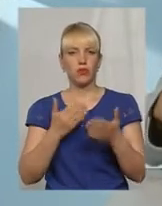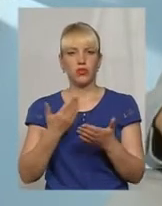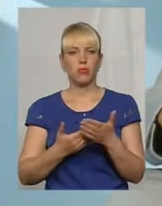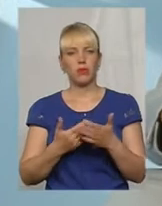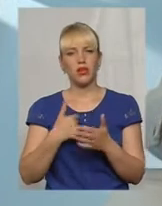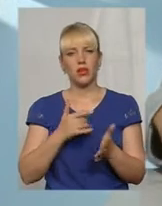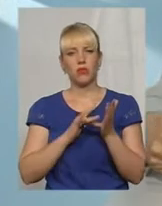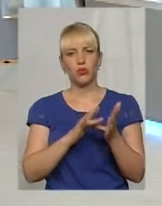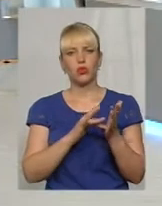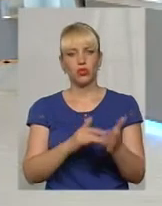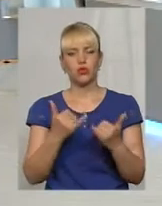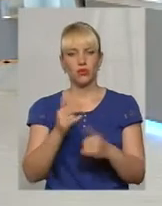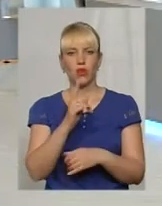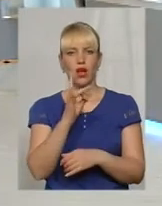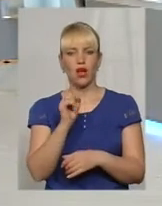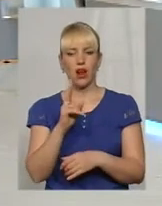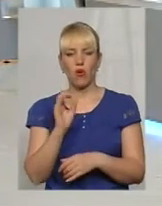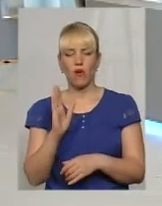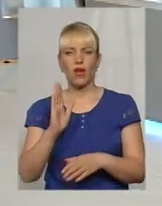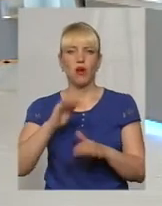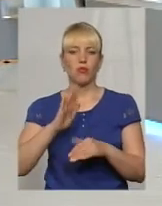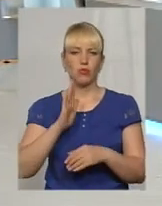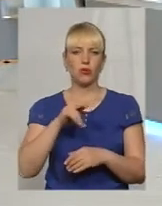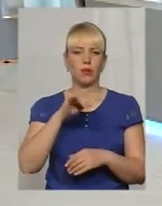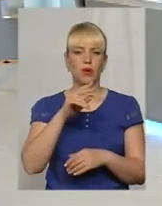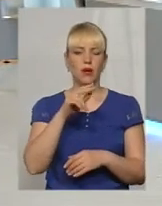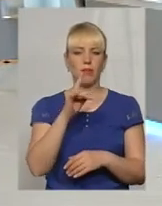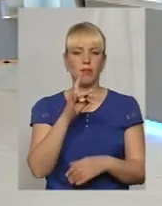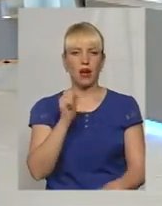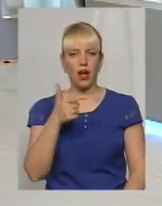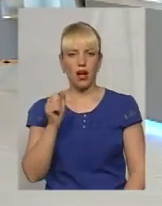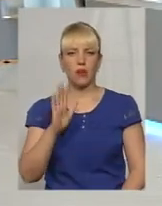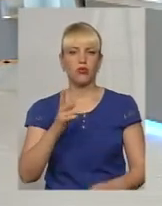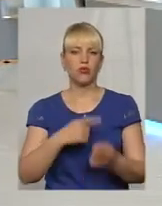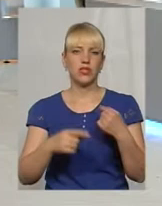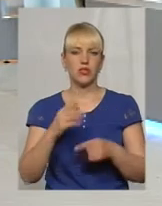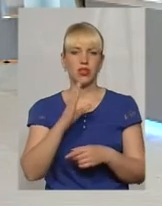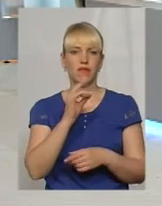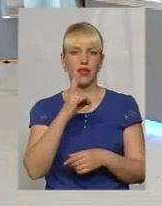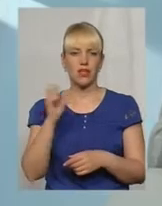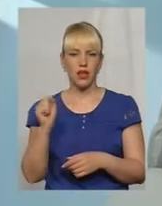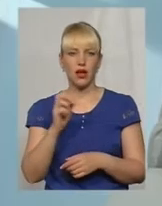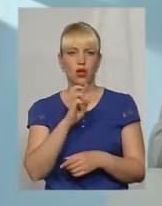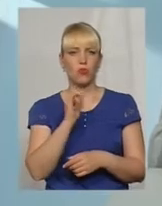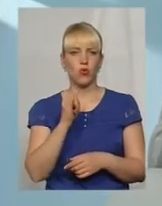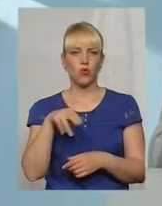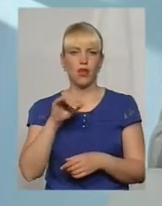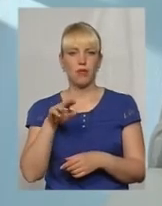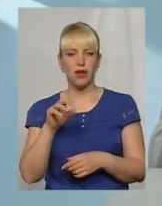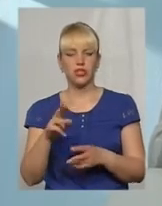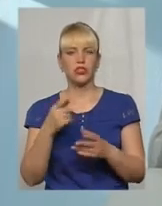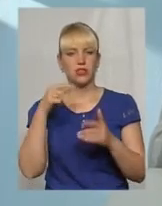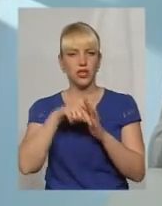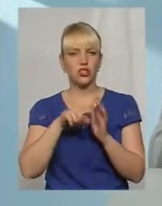допустим, путешествую зараз в Краков, потім Прагу, а буду возвращаться через Вену-Будапешт. Вони одразу розуміли, що людина готовився, він дивить це